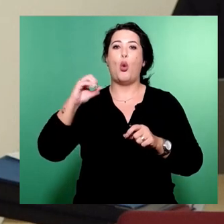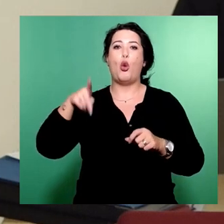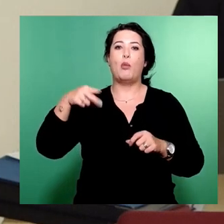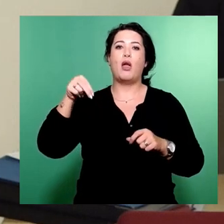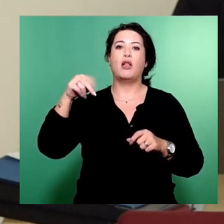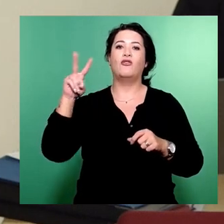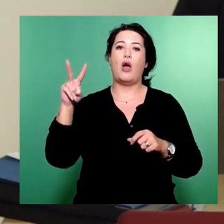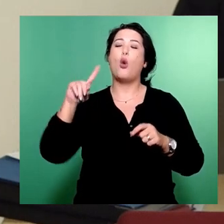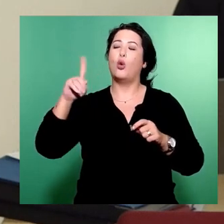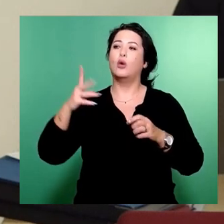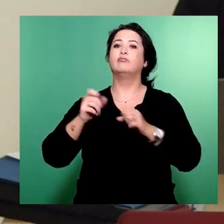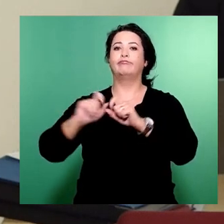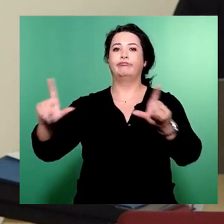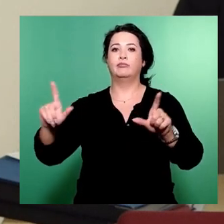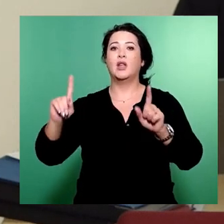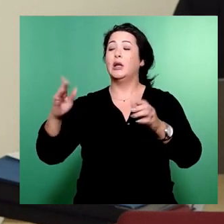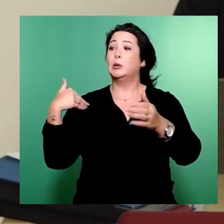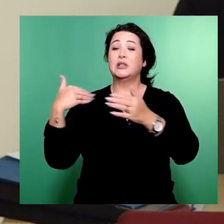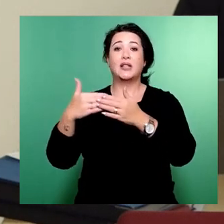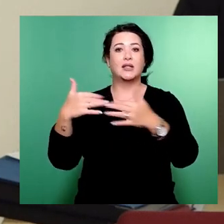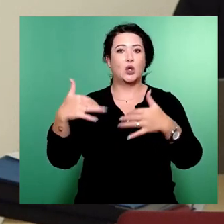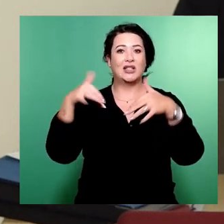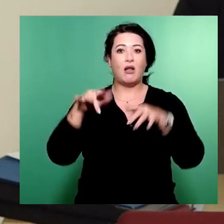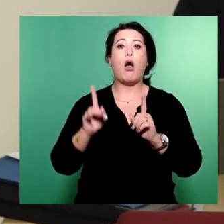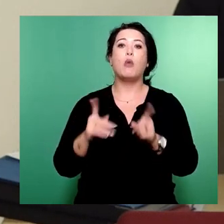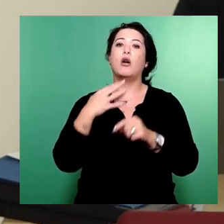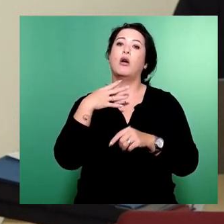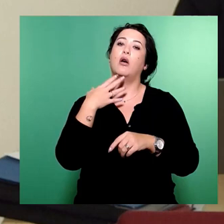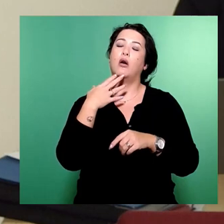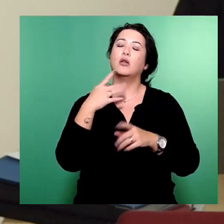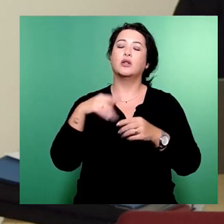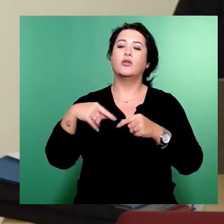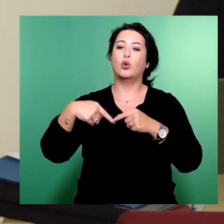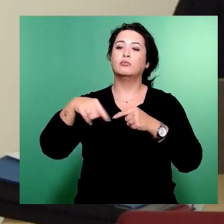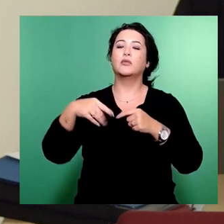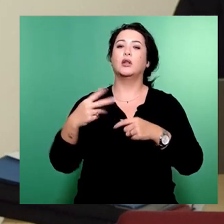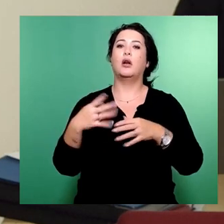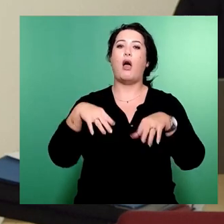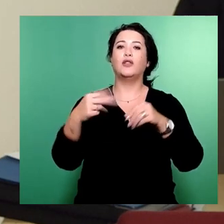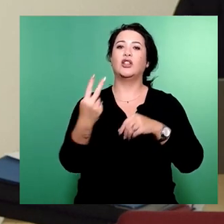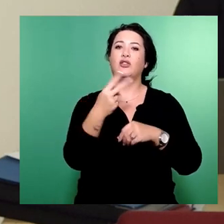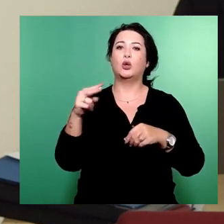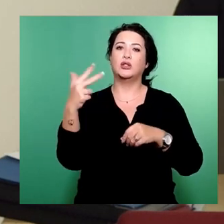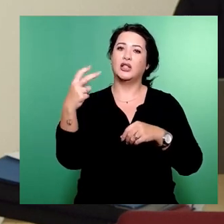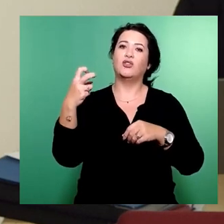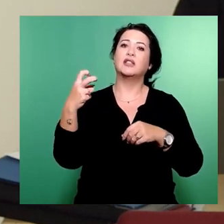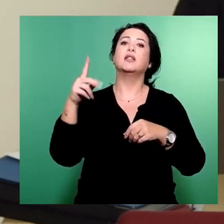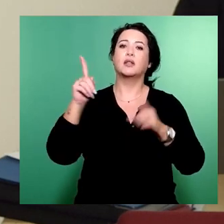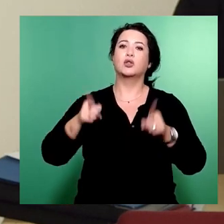Richtlinie existiert noch nicht. Wir erwarten sie im Januar 23. kenne also jetzt noch nicht die Inhalte im Detail. Nur die Ankündigung